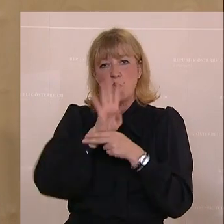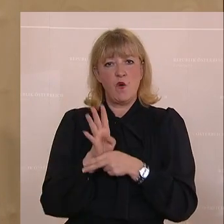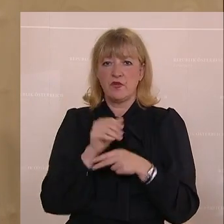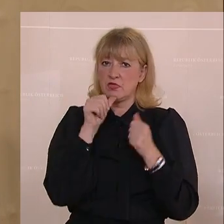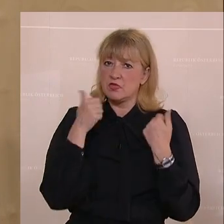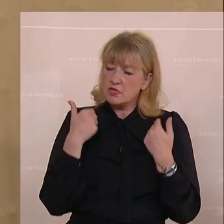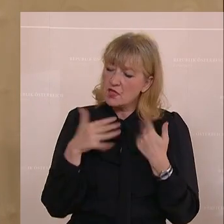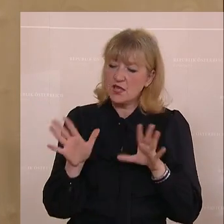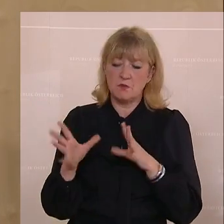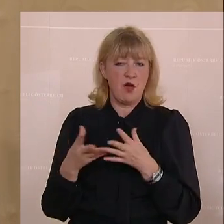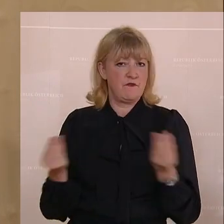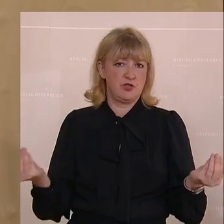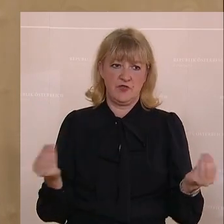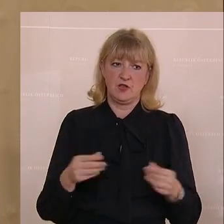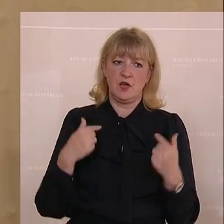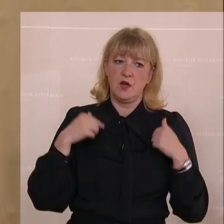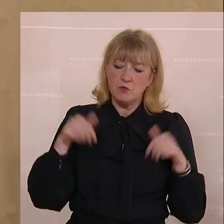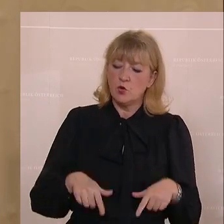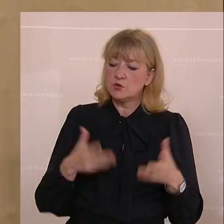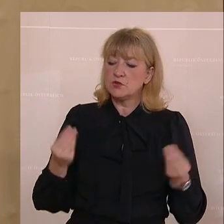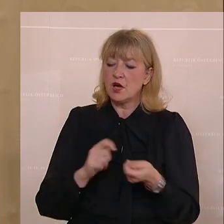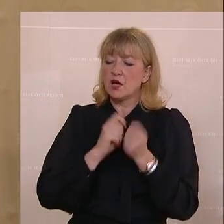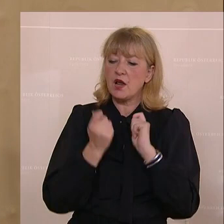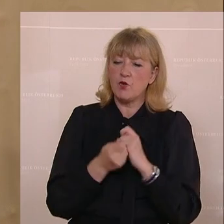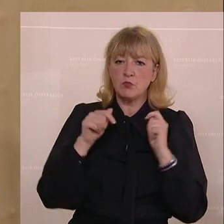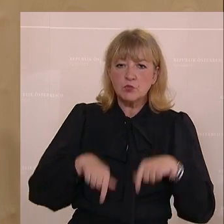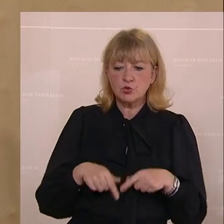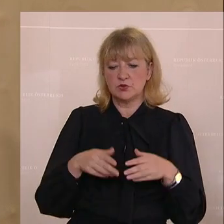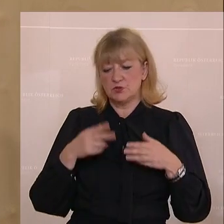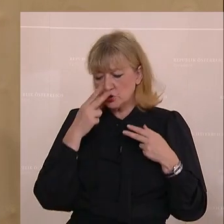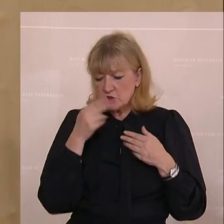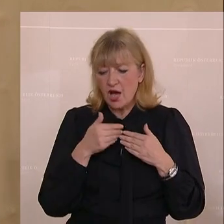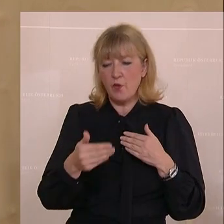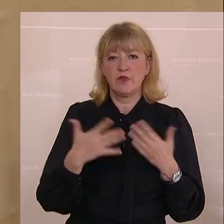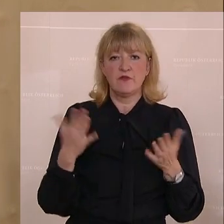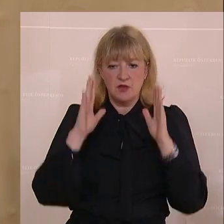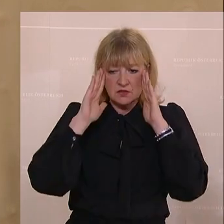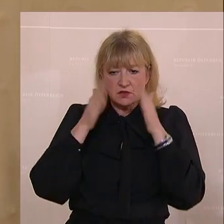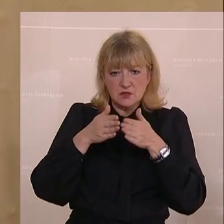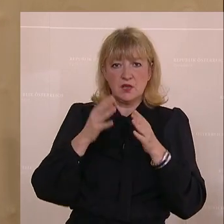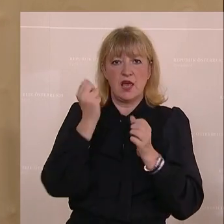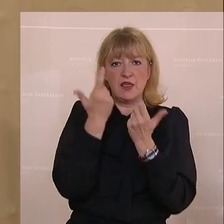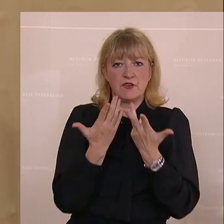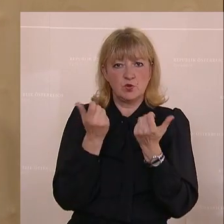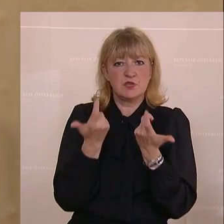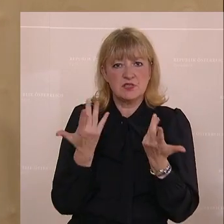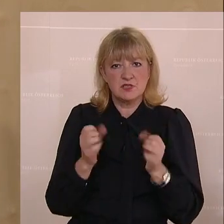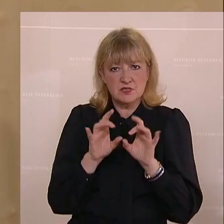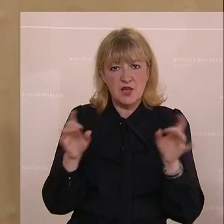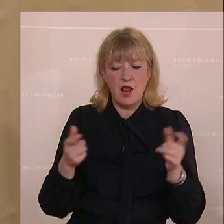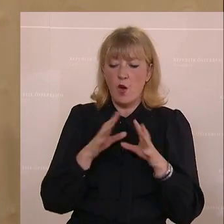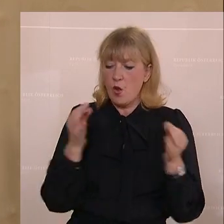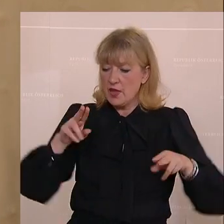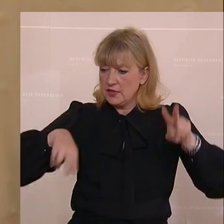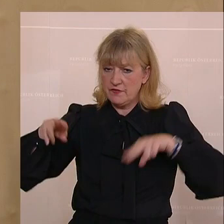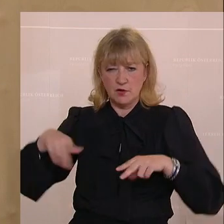mehr weggeht. Wir müssen die zugrunde liegenden Reformen angehen. Der Fokus auf Infektionszahlen ohne Differenzierung hilft uns